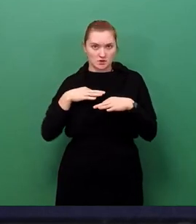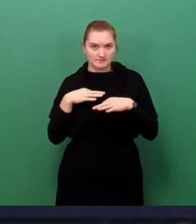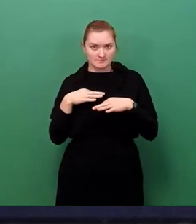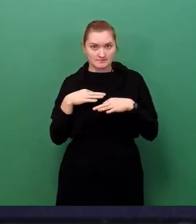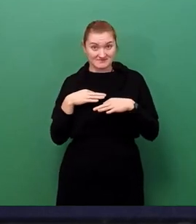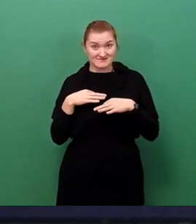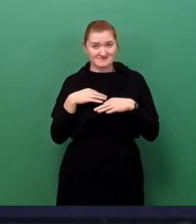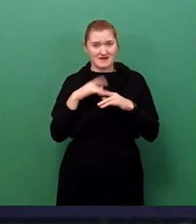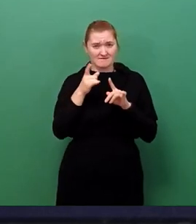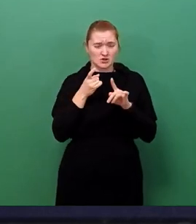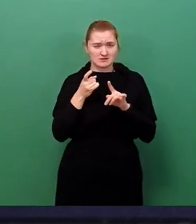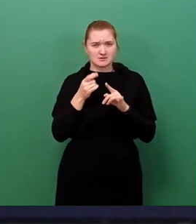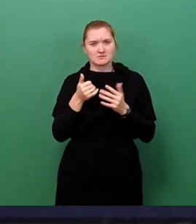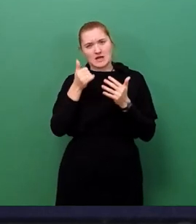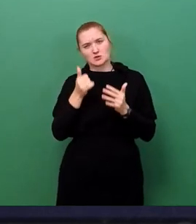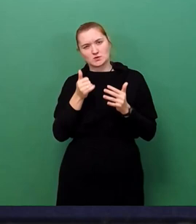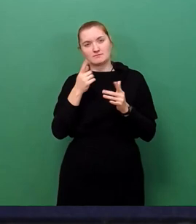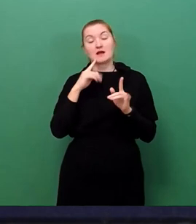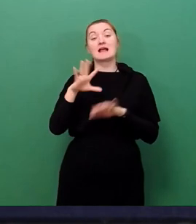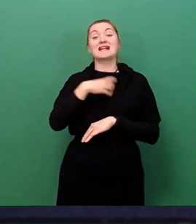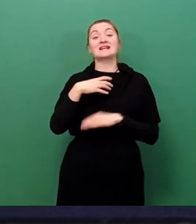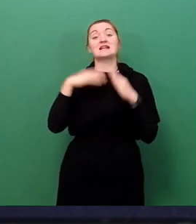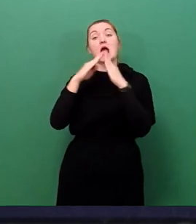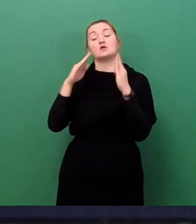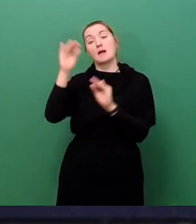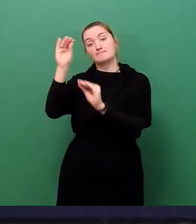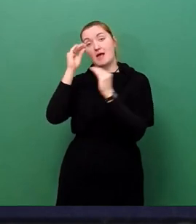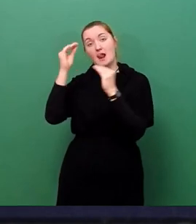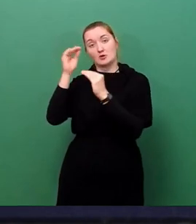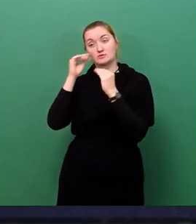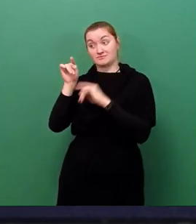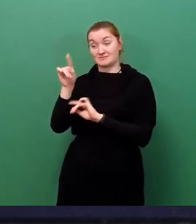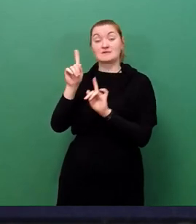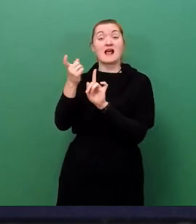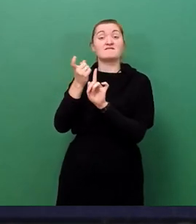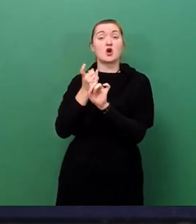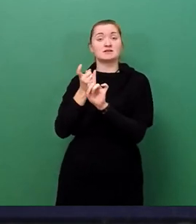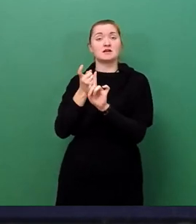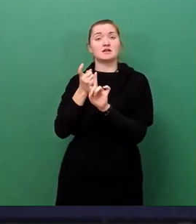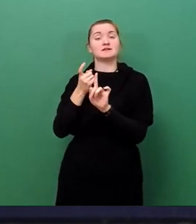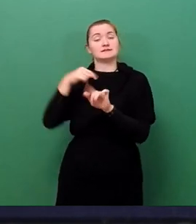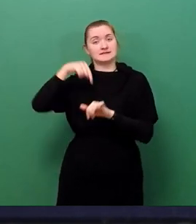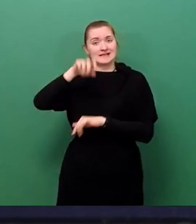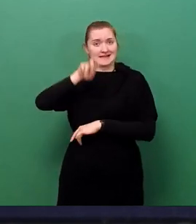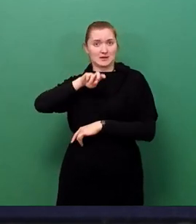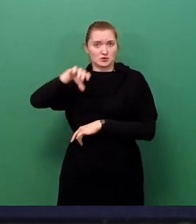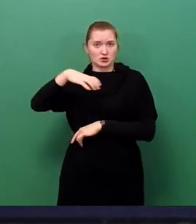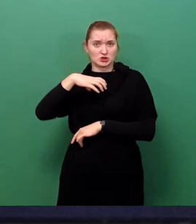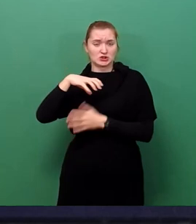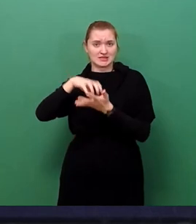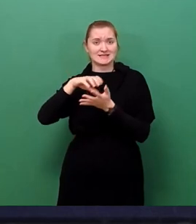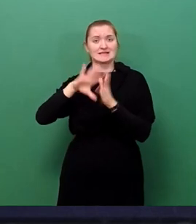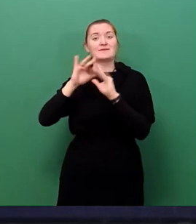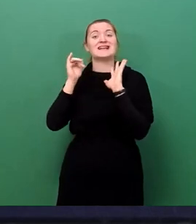Krankenhausmeldungen sind bzw. waren davon im städtischen Klinikum 16 Personen